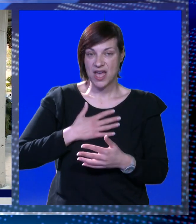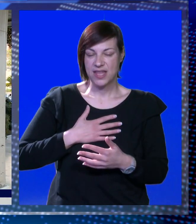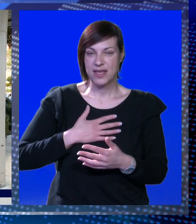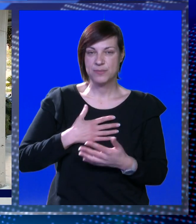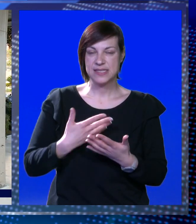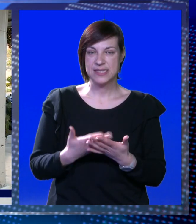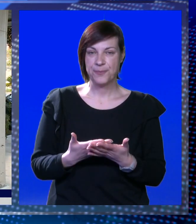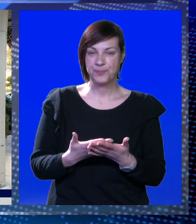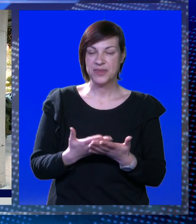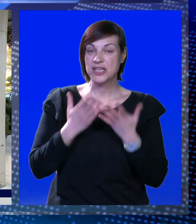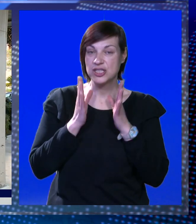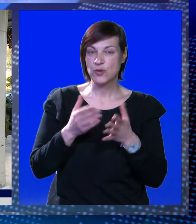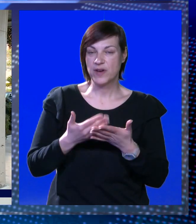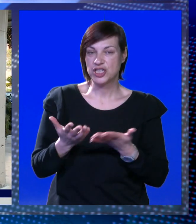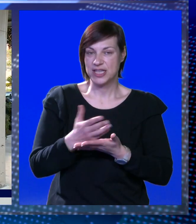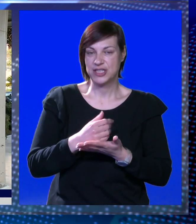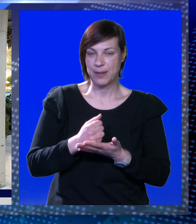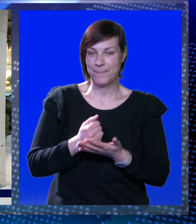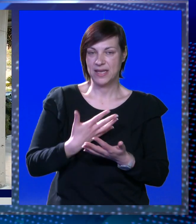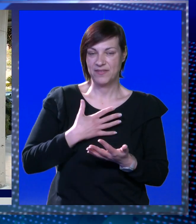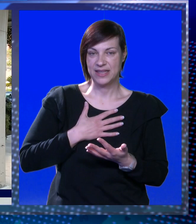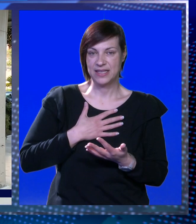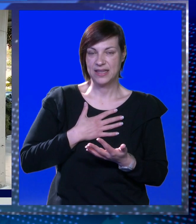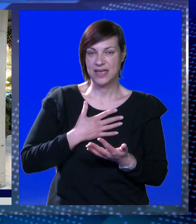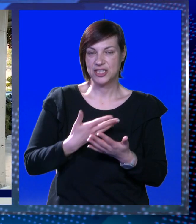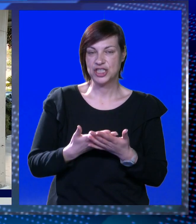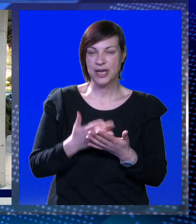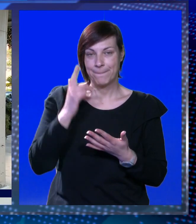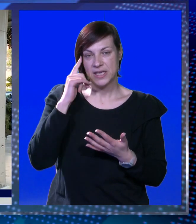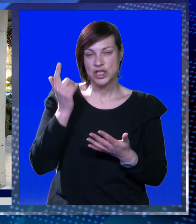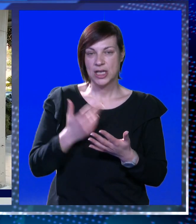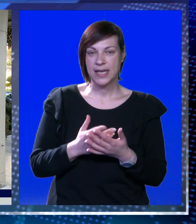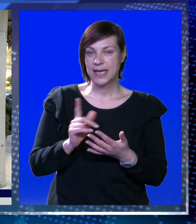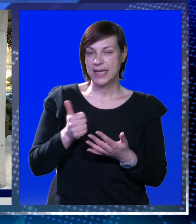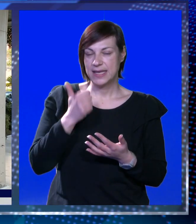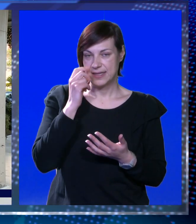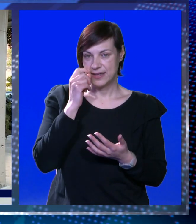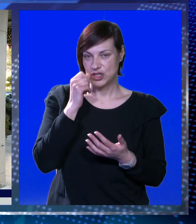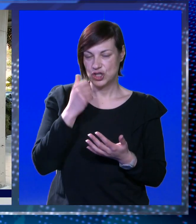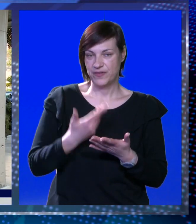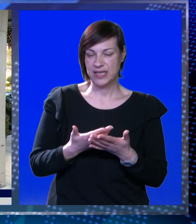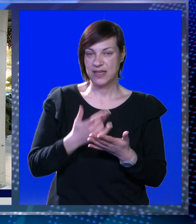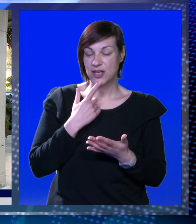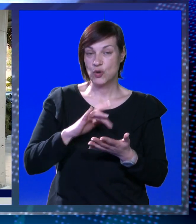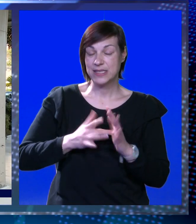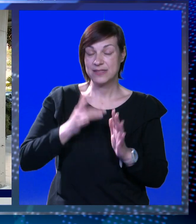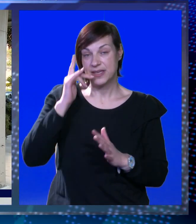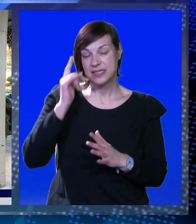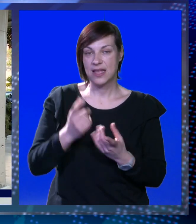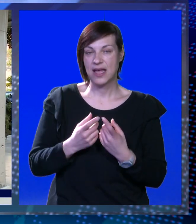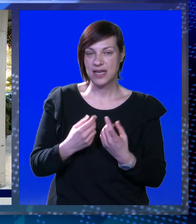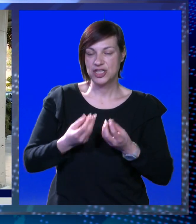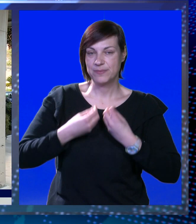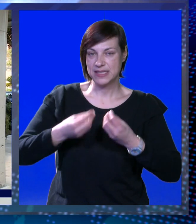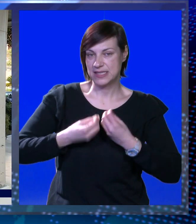nadam da će se uvažiti, da će se prihvatiti. Kako bi rekao, nije jedan čovjek taj koji zna sve,